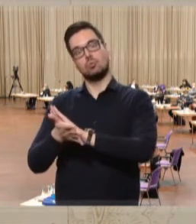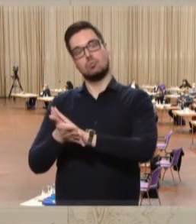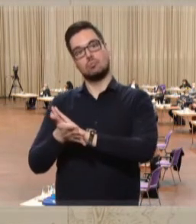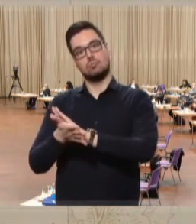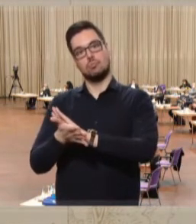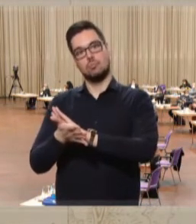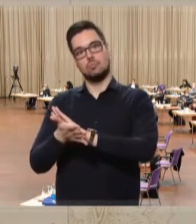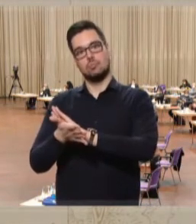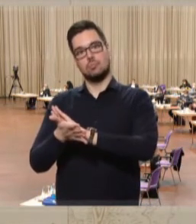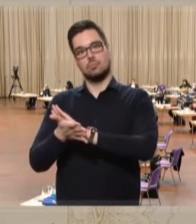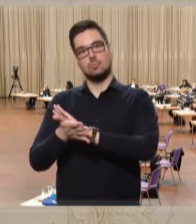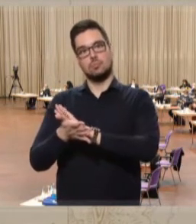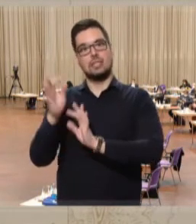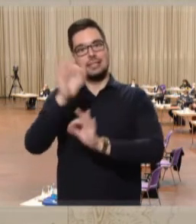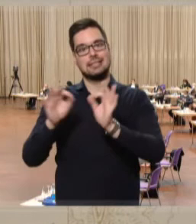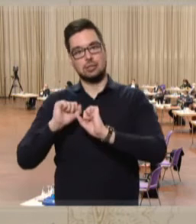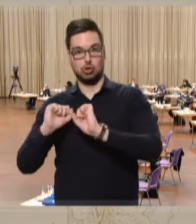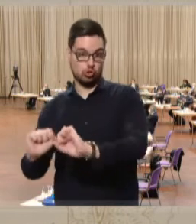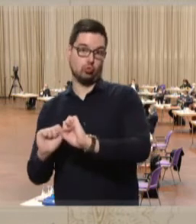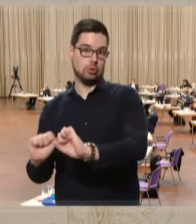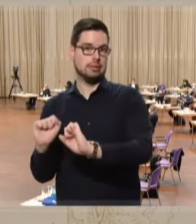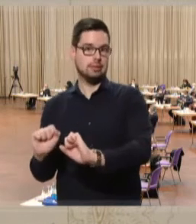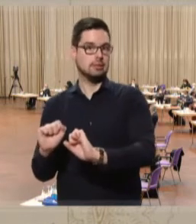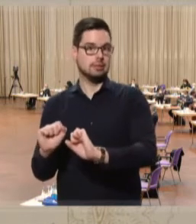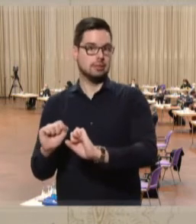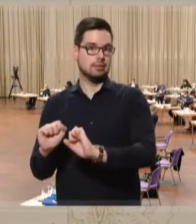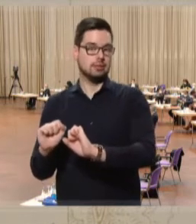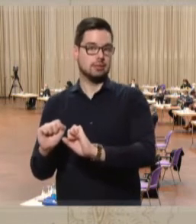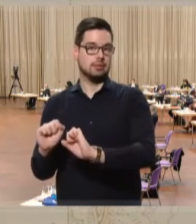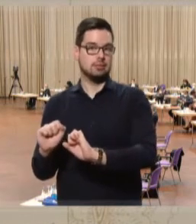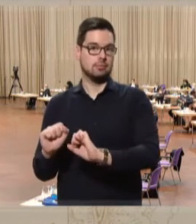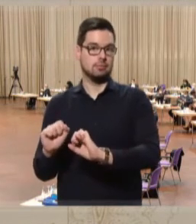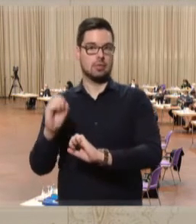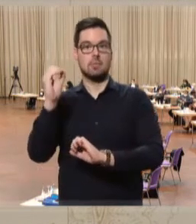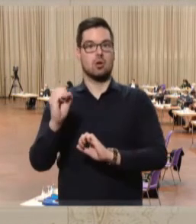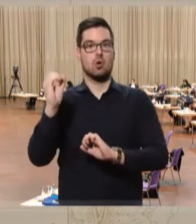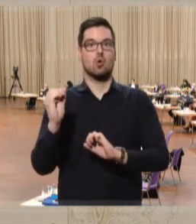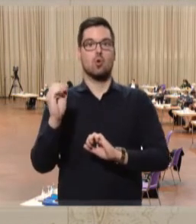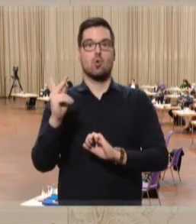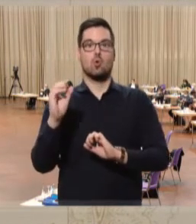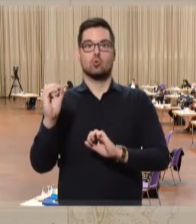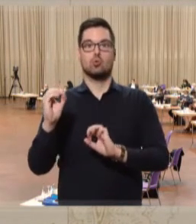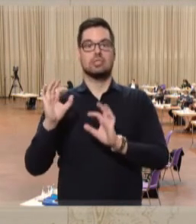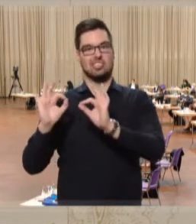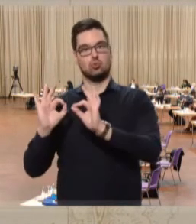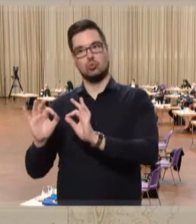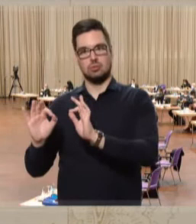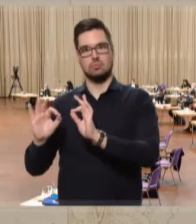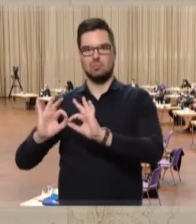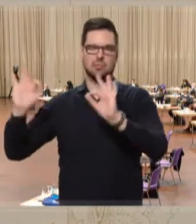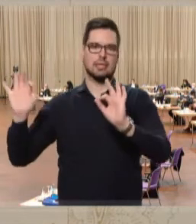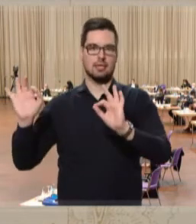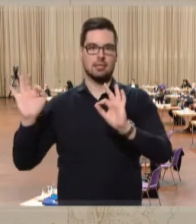der für den Insektenschutz bedeutsamen, aber nicht ganz so ökologisch hochwertigen Grünlandflächen andererseits,